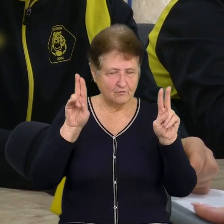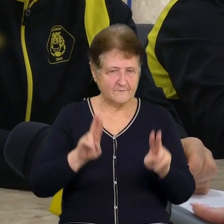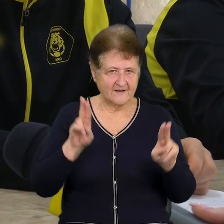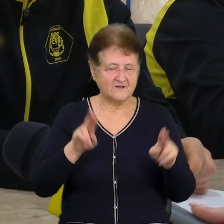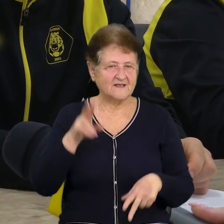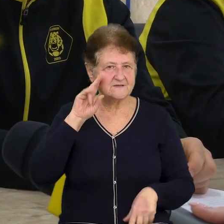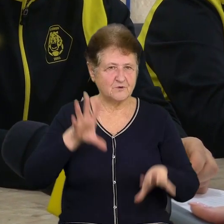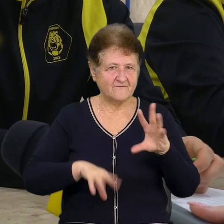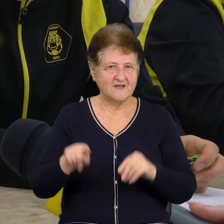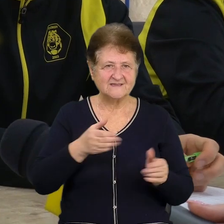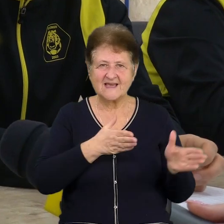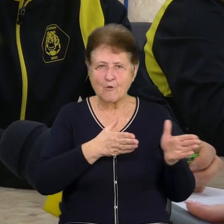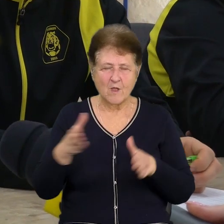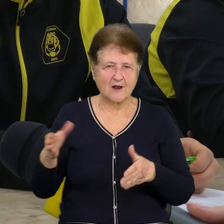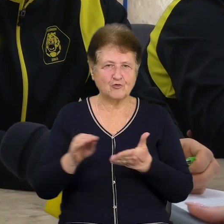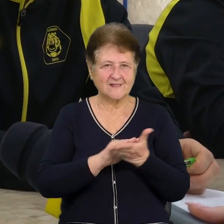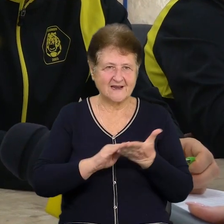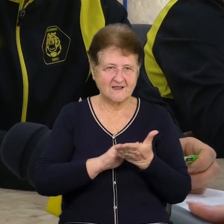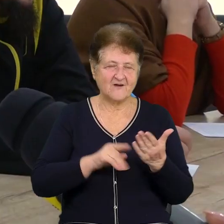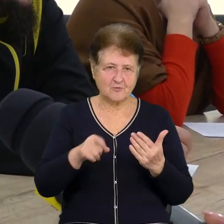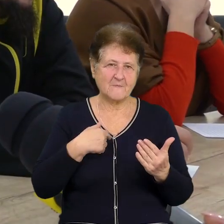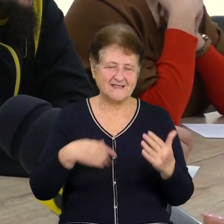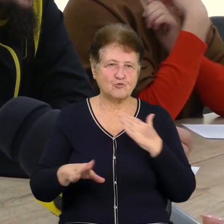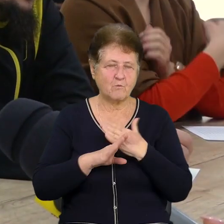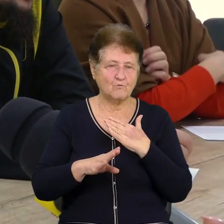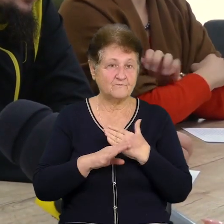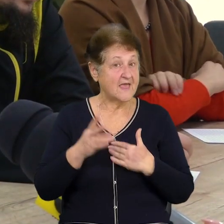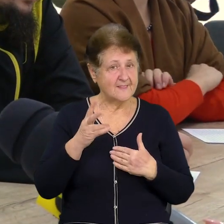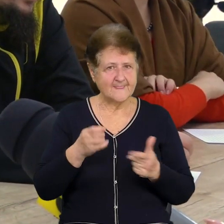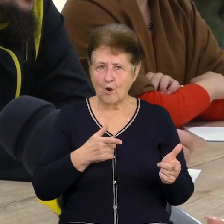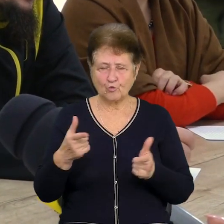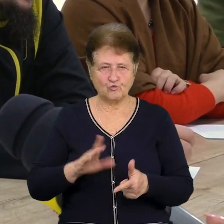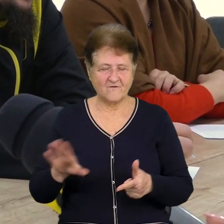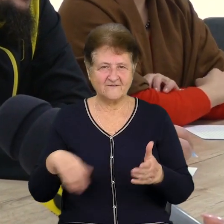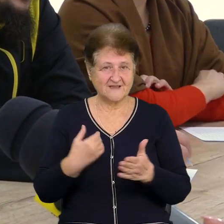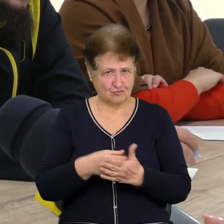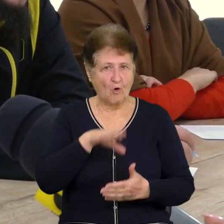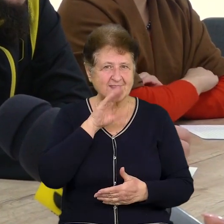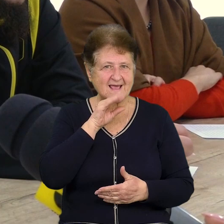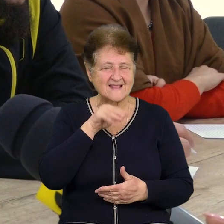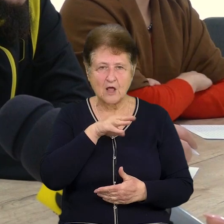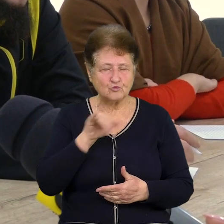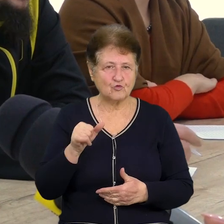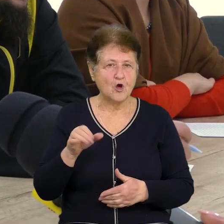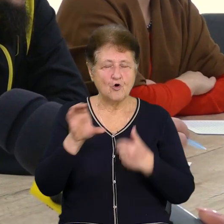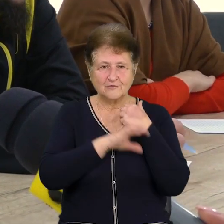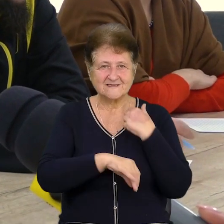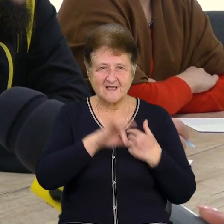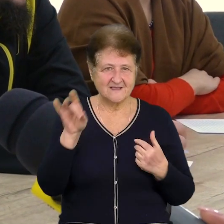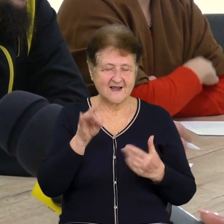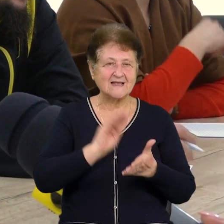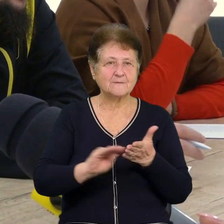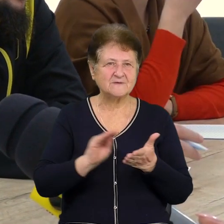що ці регулярні тренування сьогодні мені допоможуть. Не готувався до сьогоднішнього диктанту. Останній раз писав, напевно, ще в